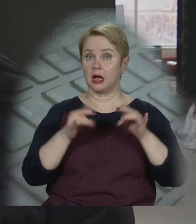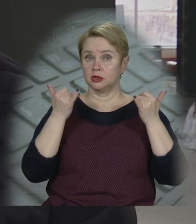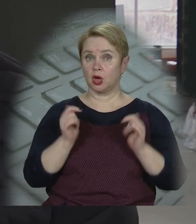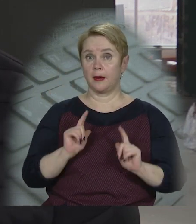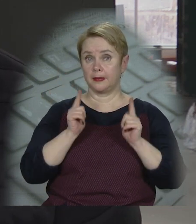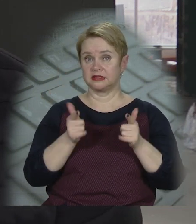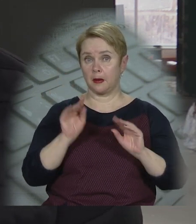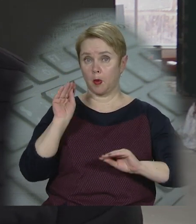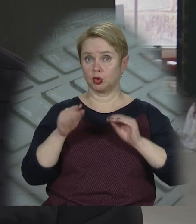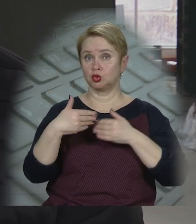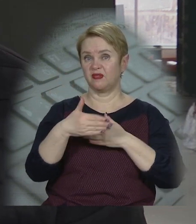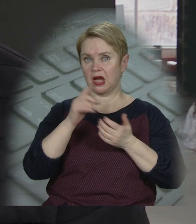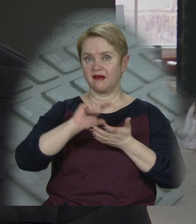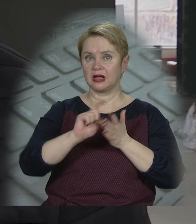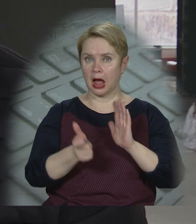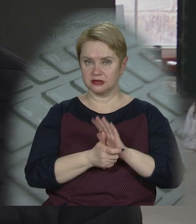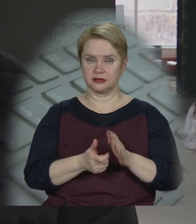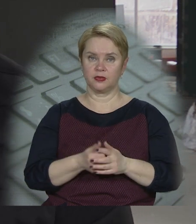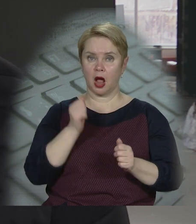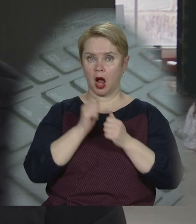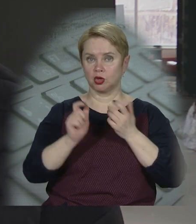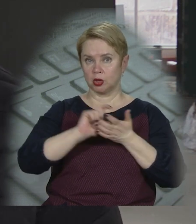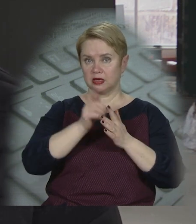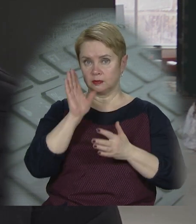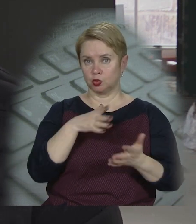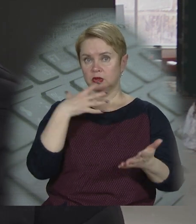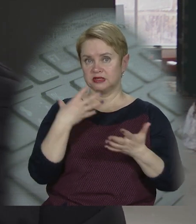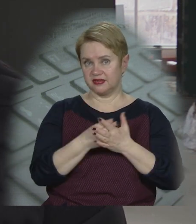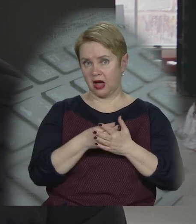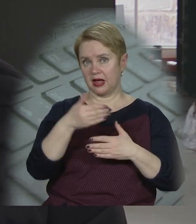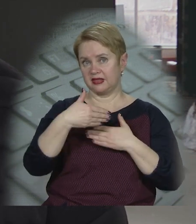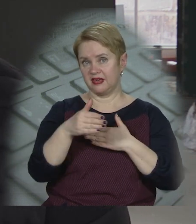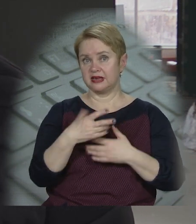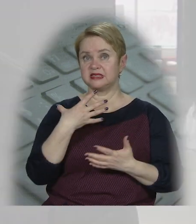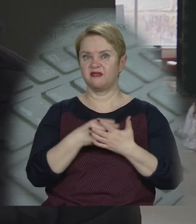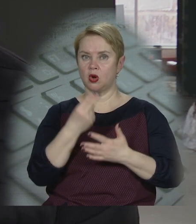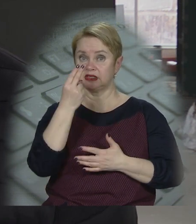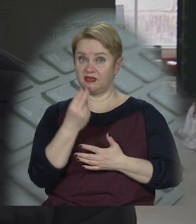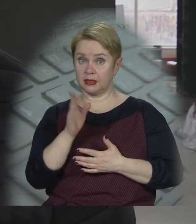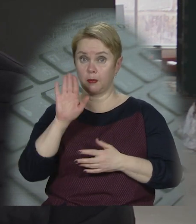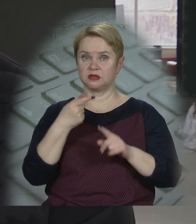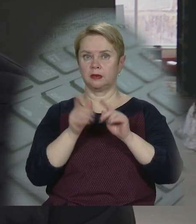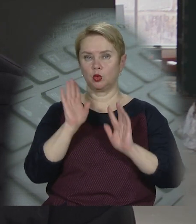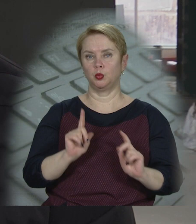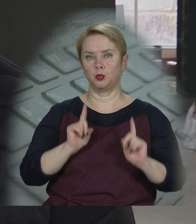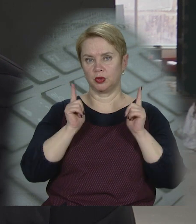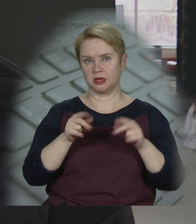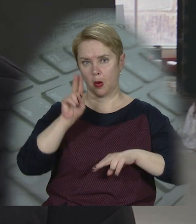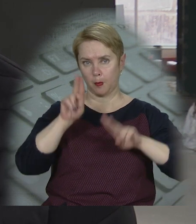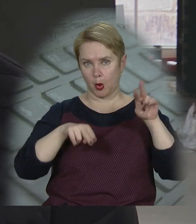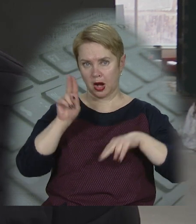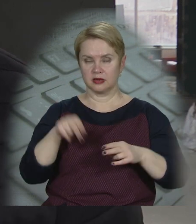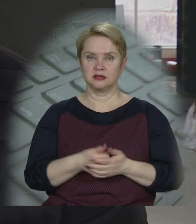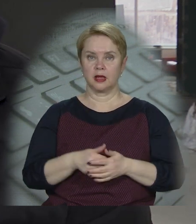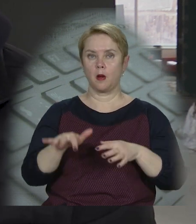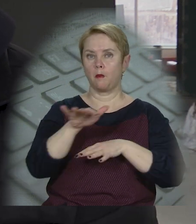Також зараз приступаємо до монтажу дверей в класи. В кожному класі буде дверя свого ціту. І після цього будемо приступати вже до